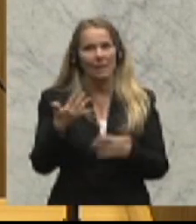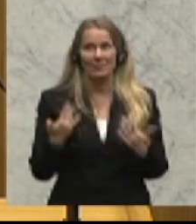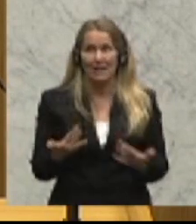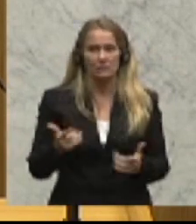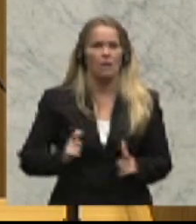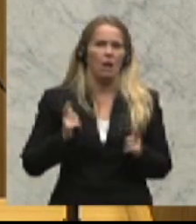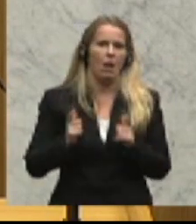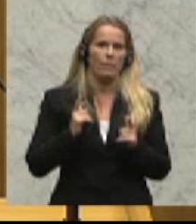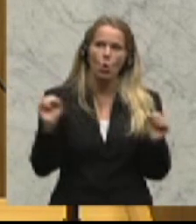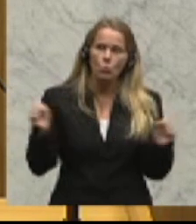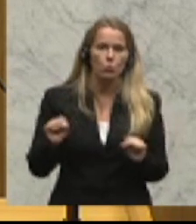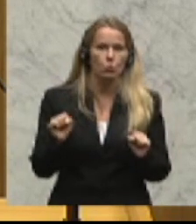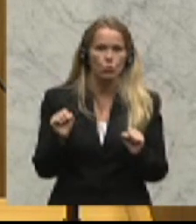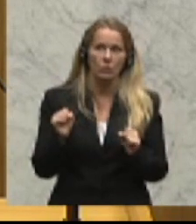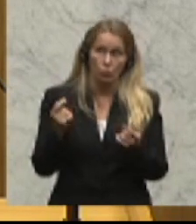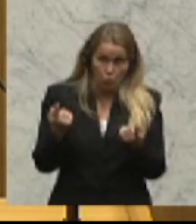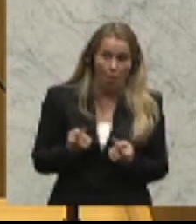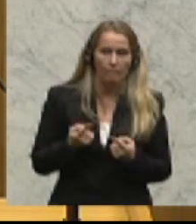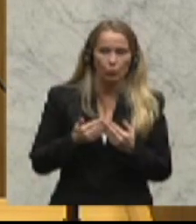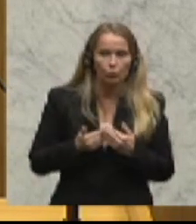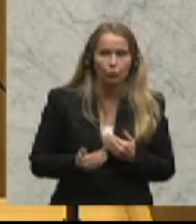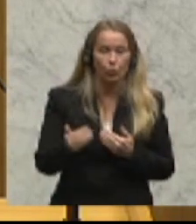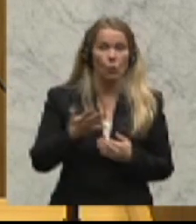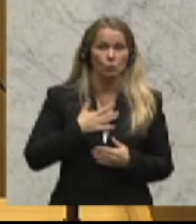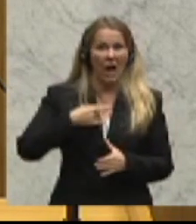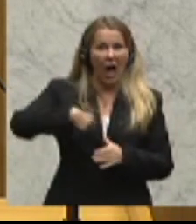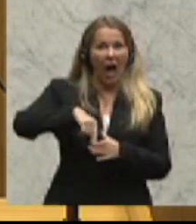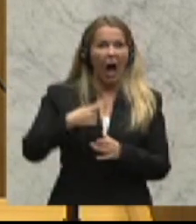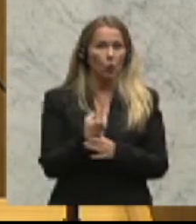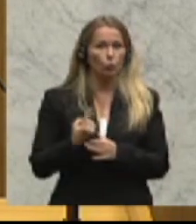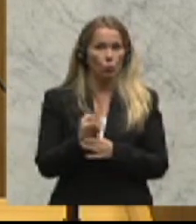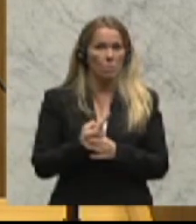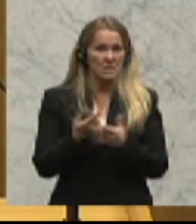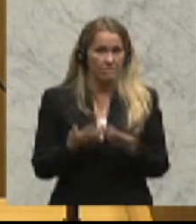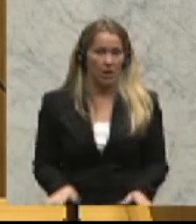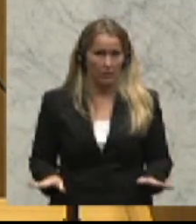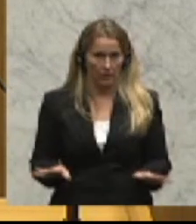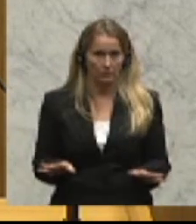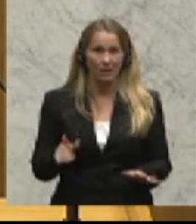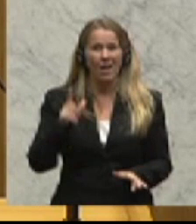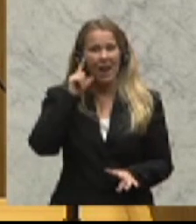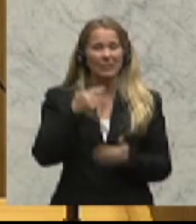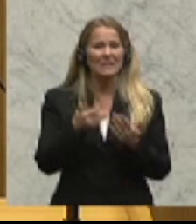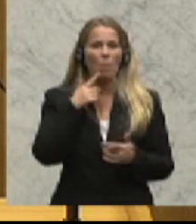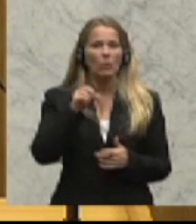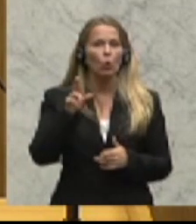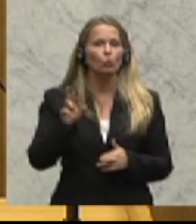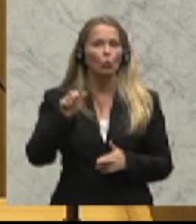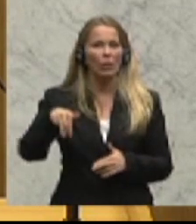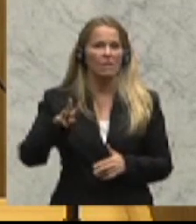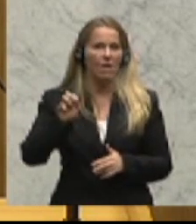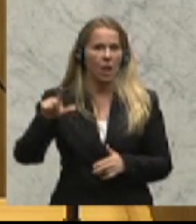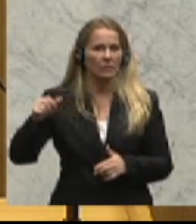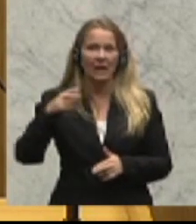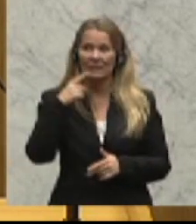die Nagelprobe, den Showdown für unsere Autonomie, meine sehr geehrten Damen und Herren. Der Landeshauptmann Thurnwalder hat am 12. Juli